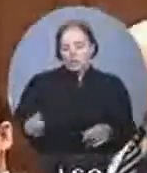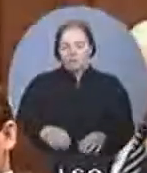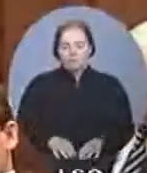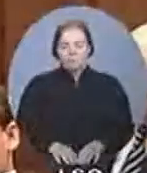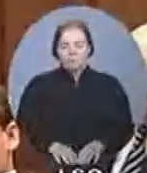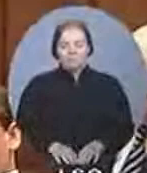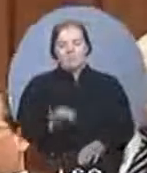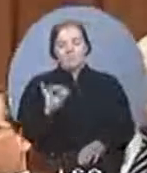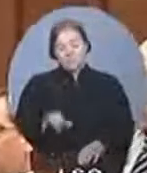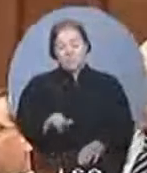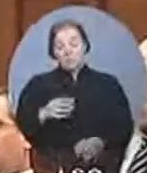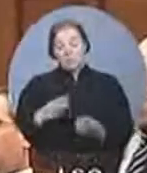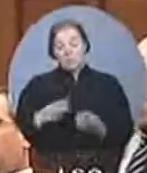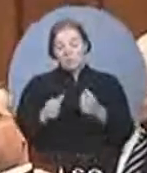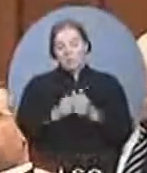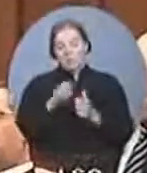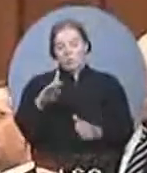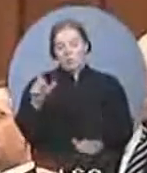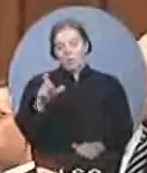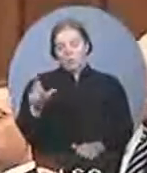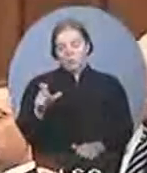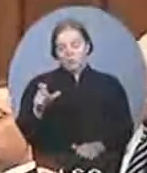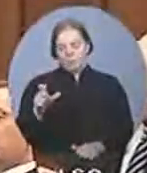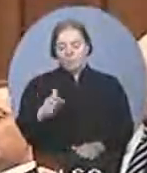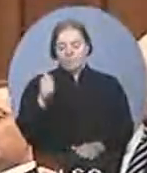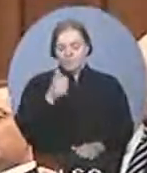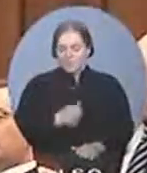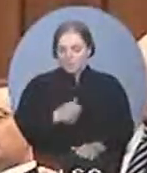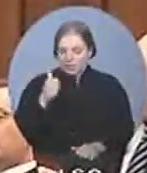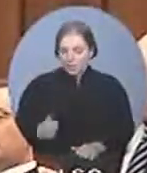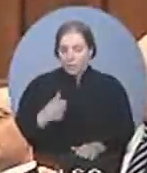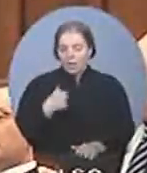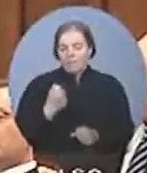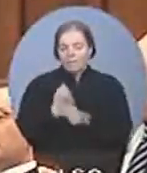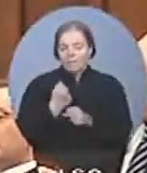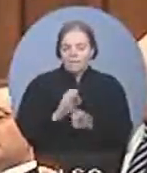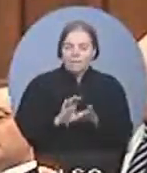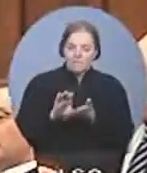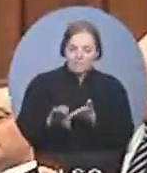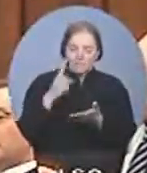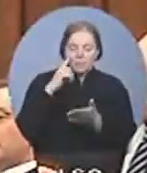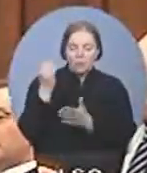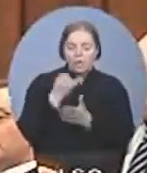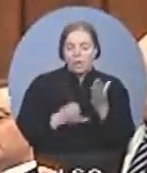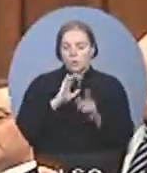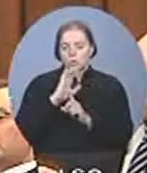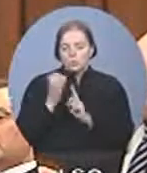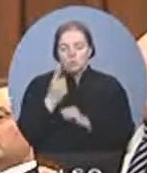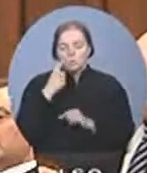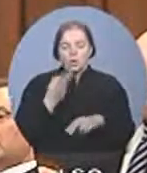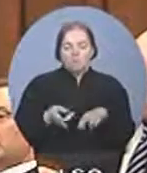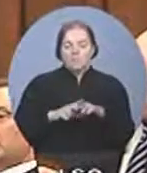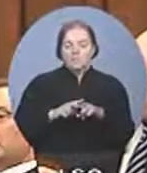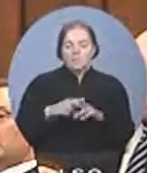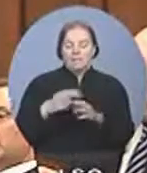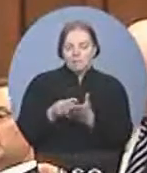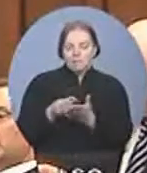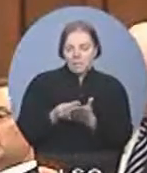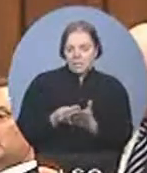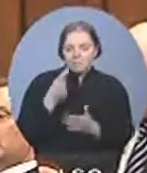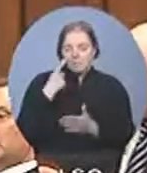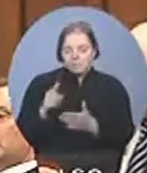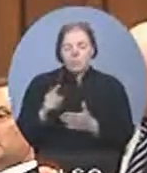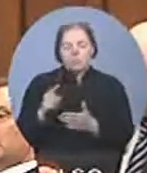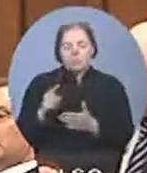Voici le problème avec la politique du Bloc québécois. Chaque fois qu'on a fait des investissements pour les arts et les cultures pour augmenter le financement, par exemple, des